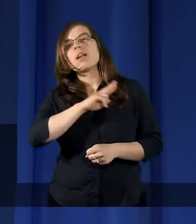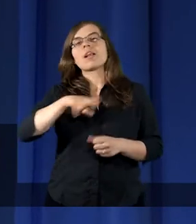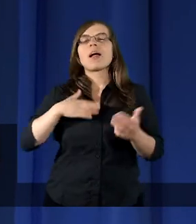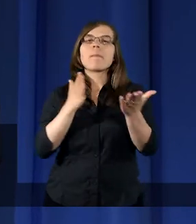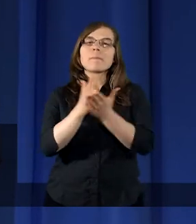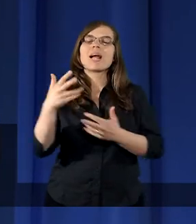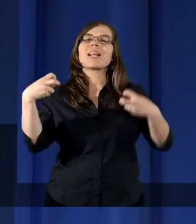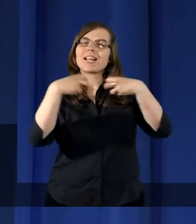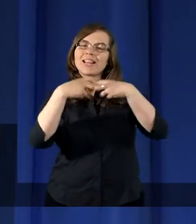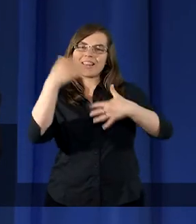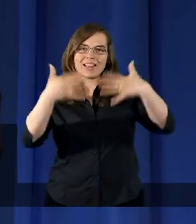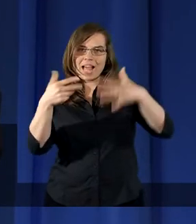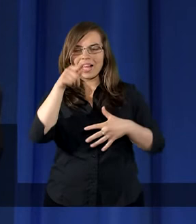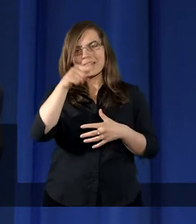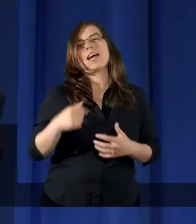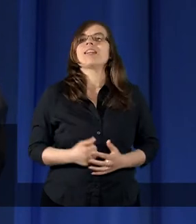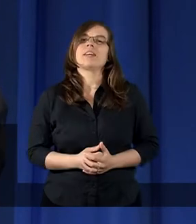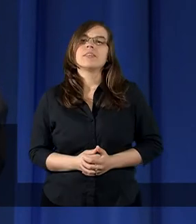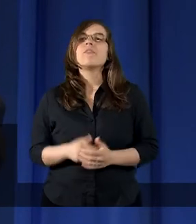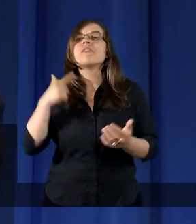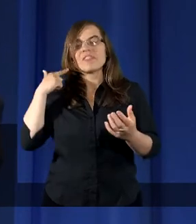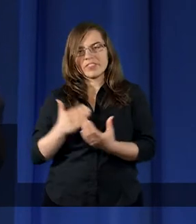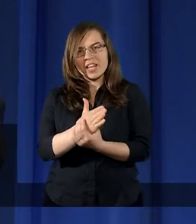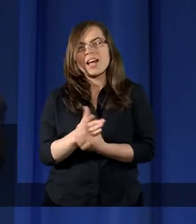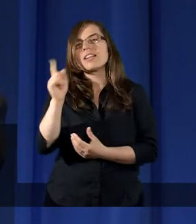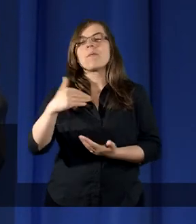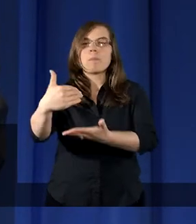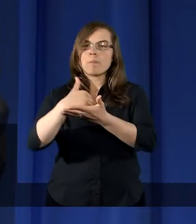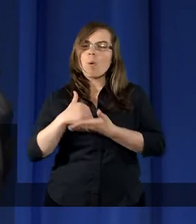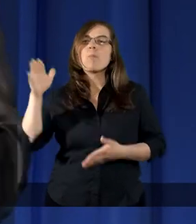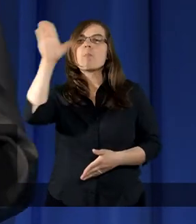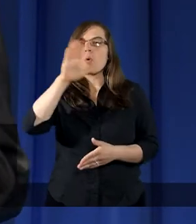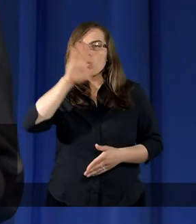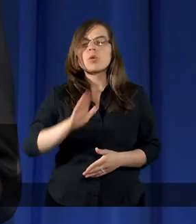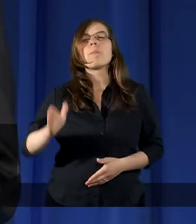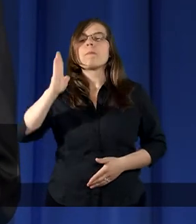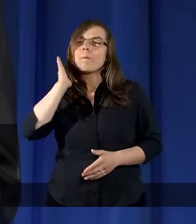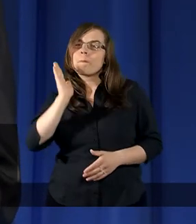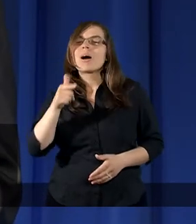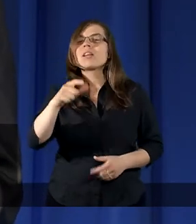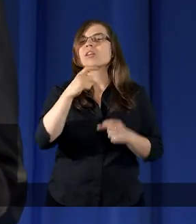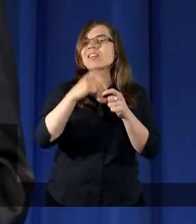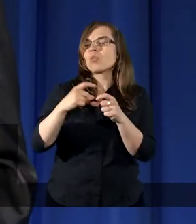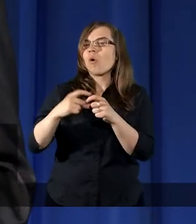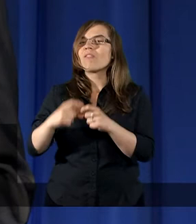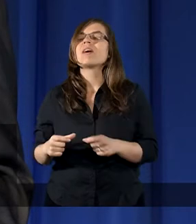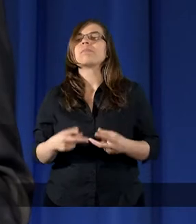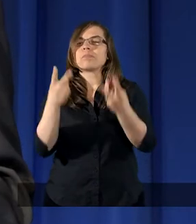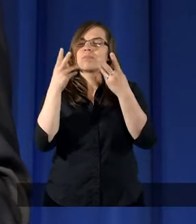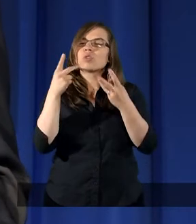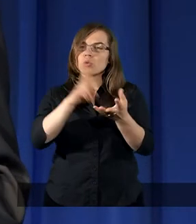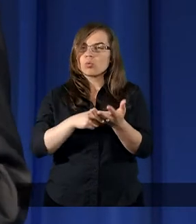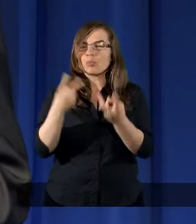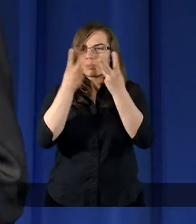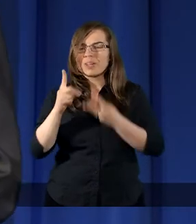przez internet. Wierzę, że z pomocą Bożą będą to słowa przeczytane